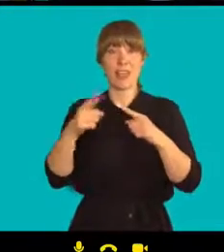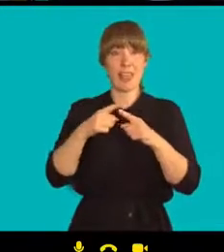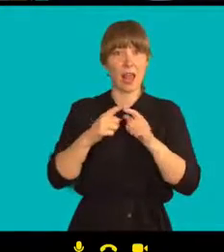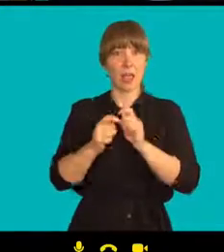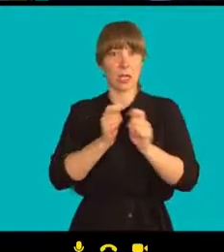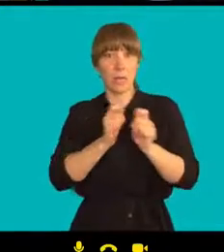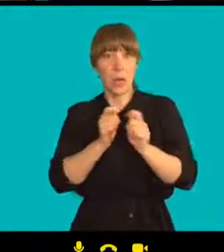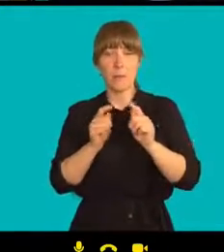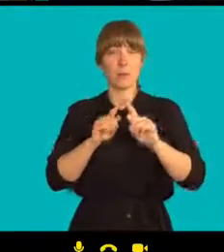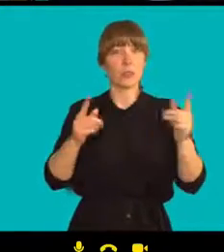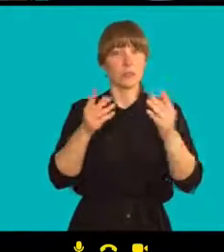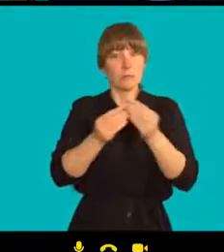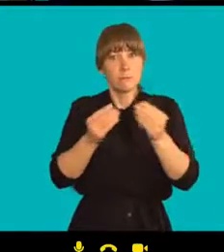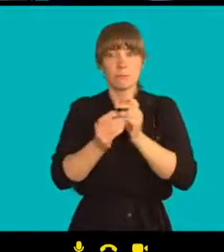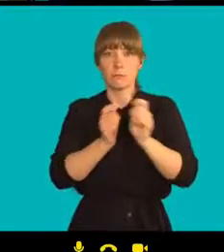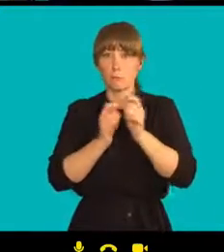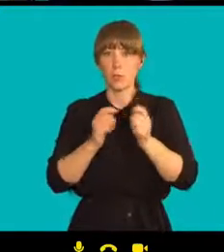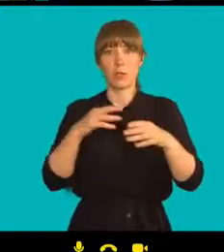kritizují úřady,